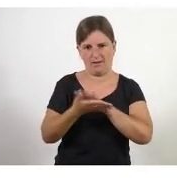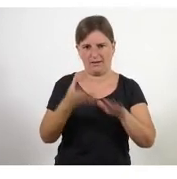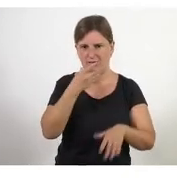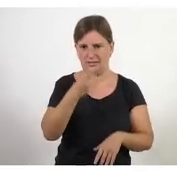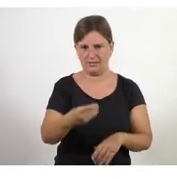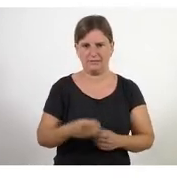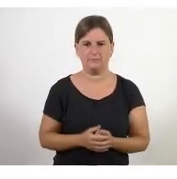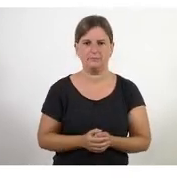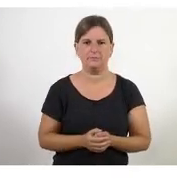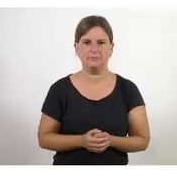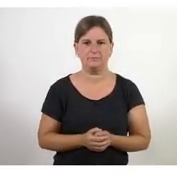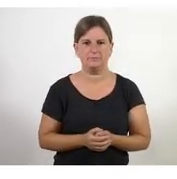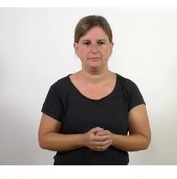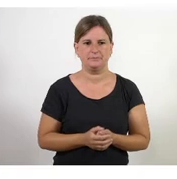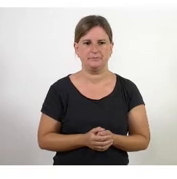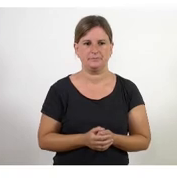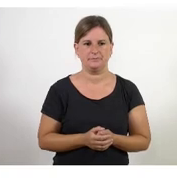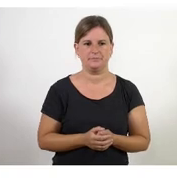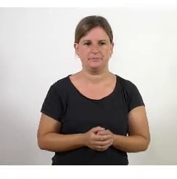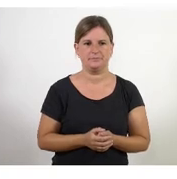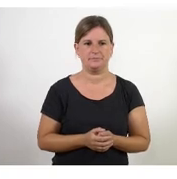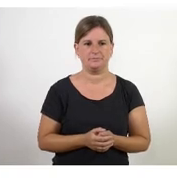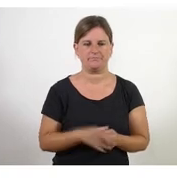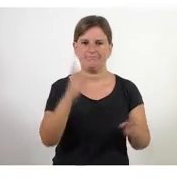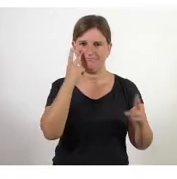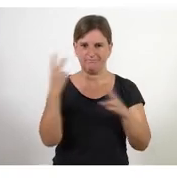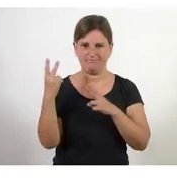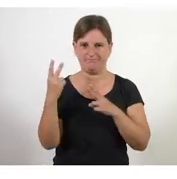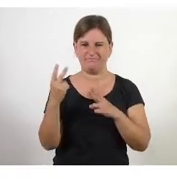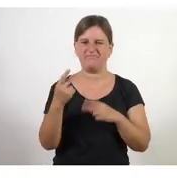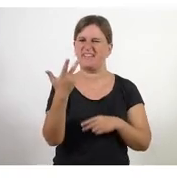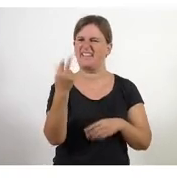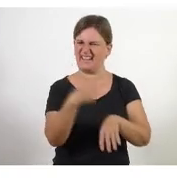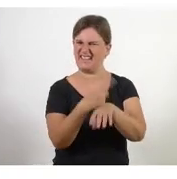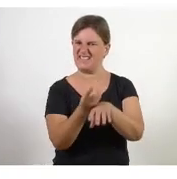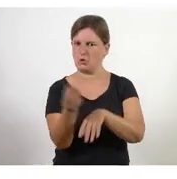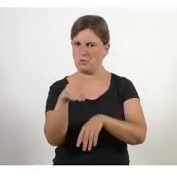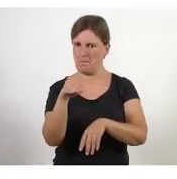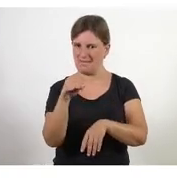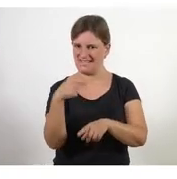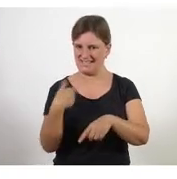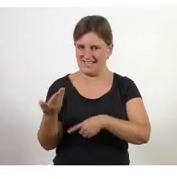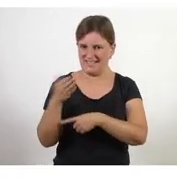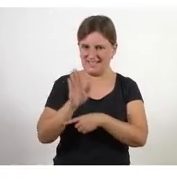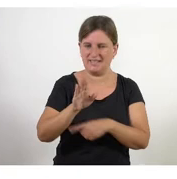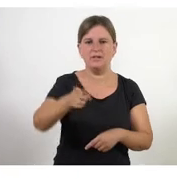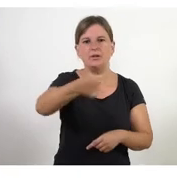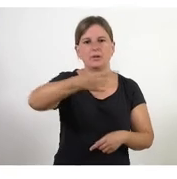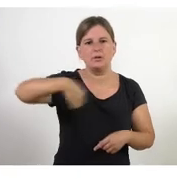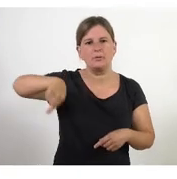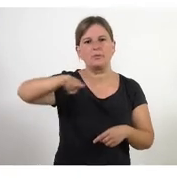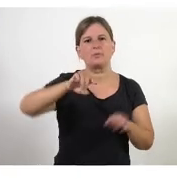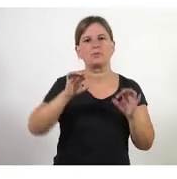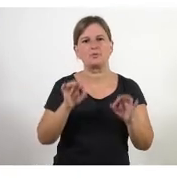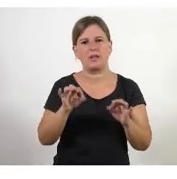i tornem tanquem una altra petita etapa us dono uns altres 30 segons de forma que apunta